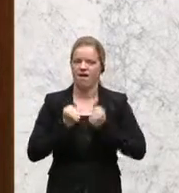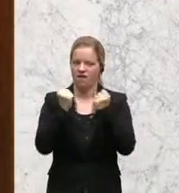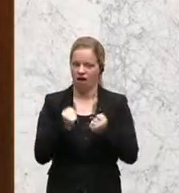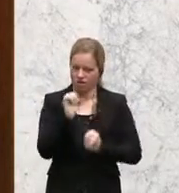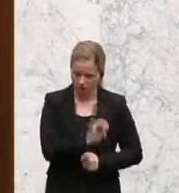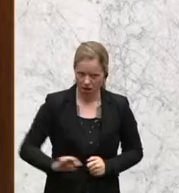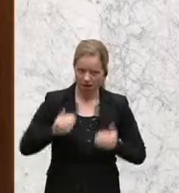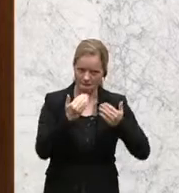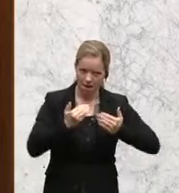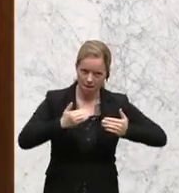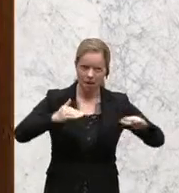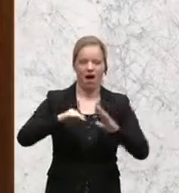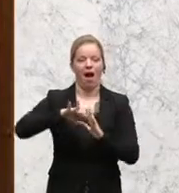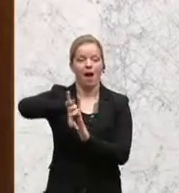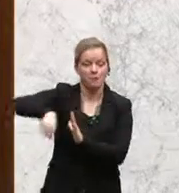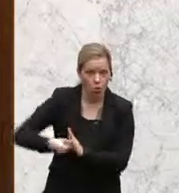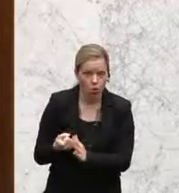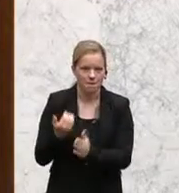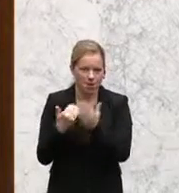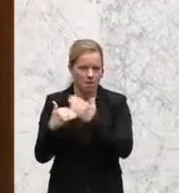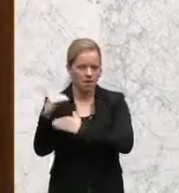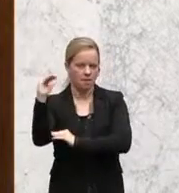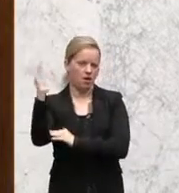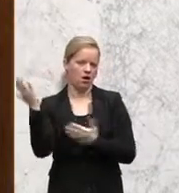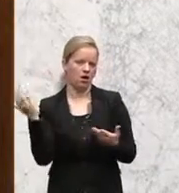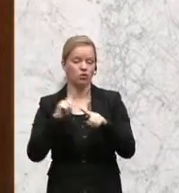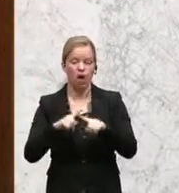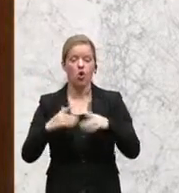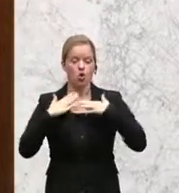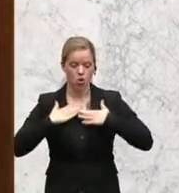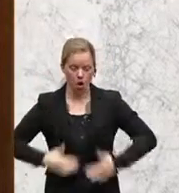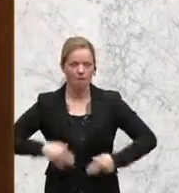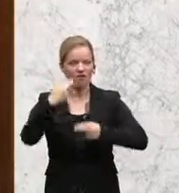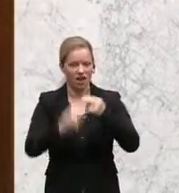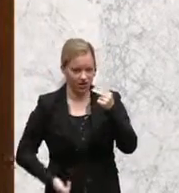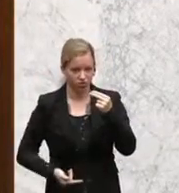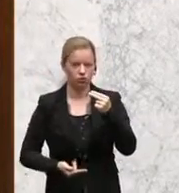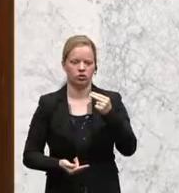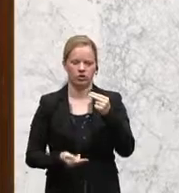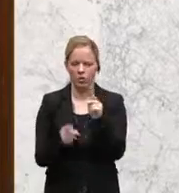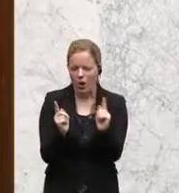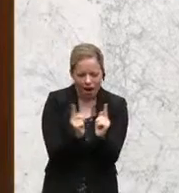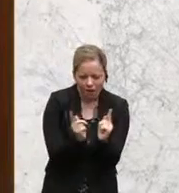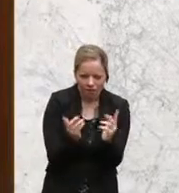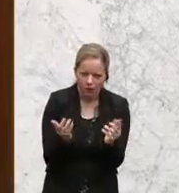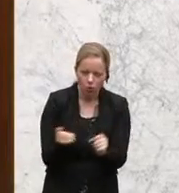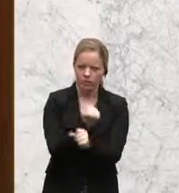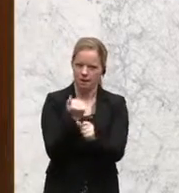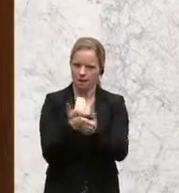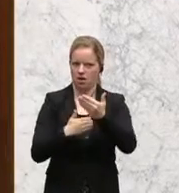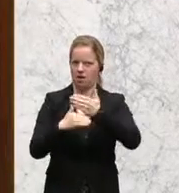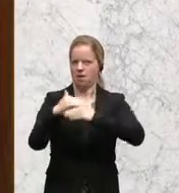Einbruchdiebstähle im Zunehmen sind und dass auch die Körperverletzungsdelikte, kleine Körperverletzungsdelikte im